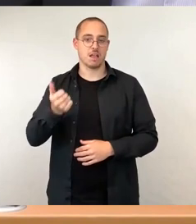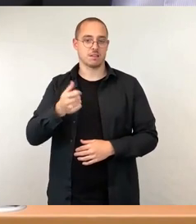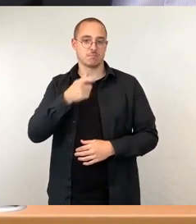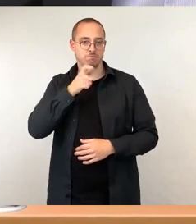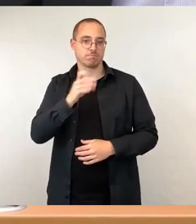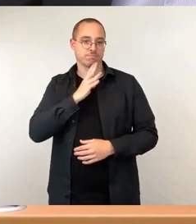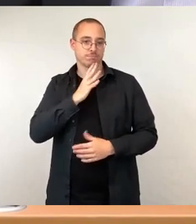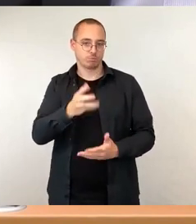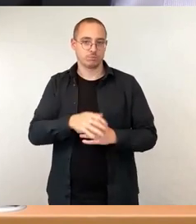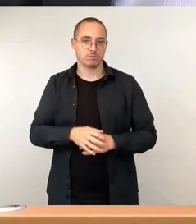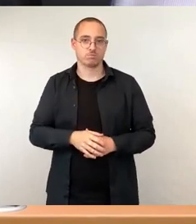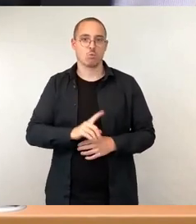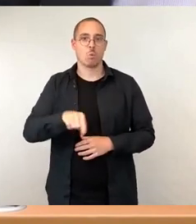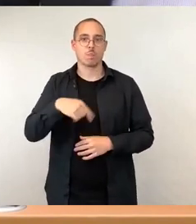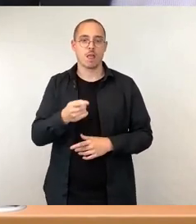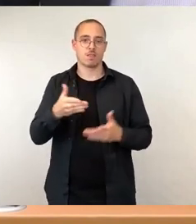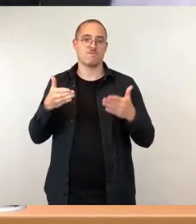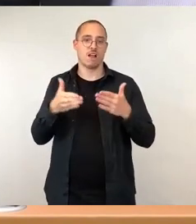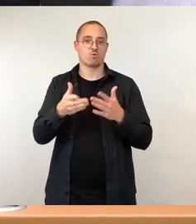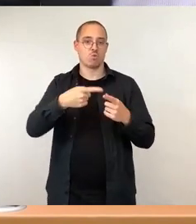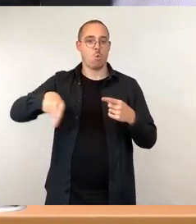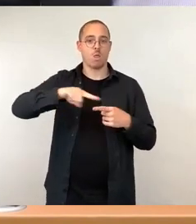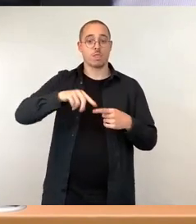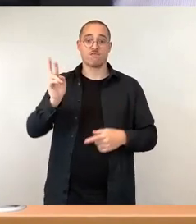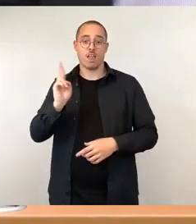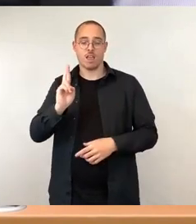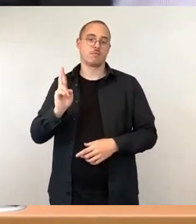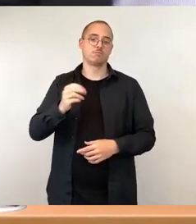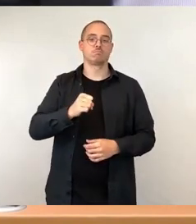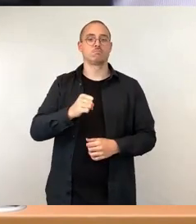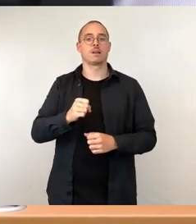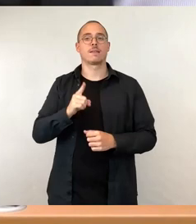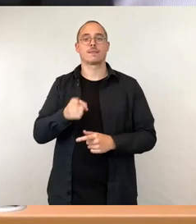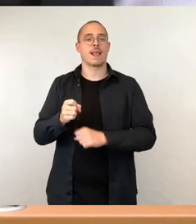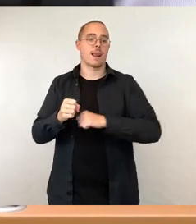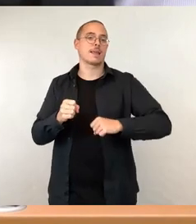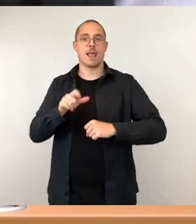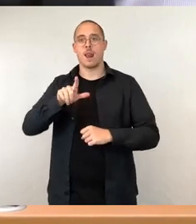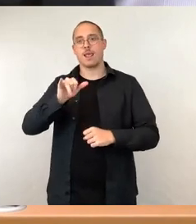Fraktionsrunde dann starten mit Fraktion Die Linke. So, Herr Nietzsche.